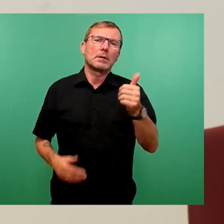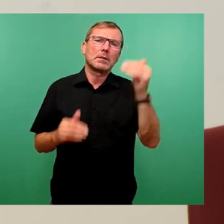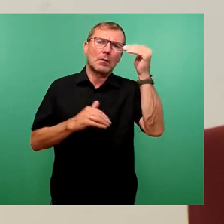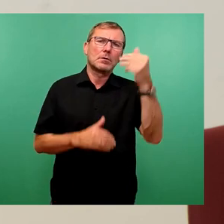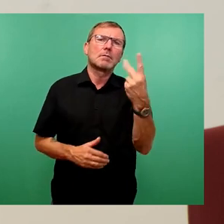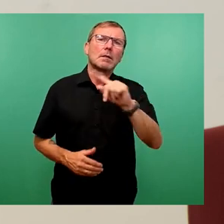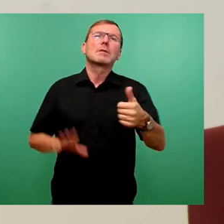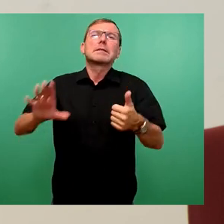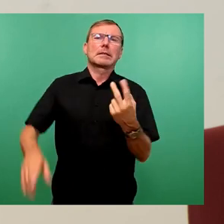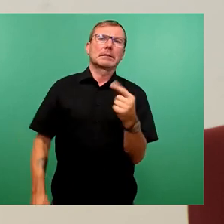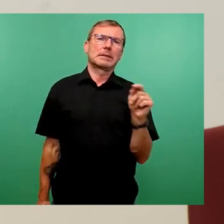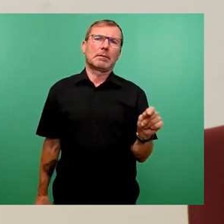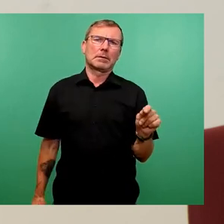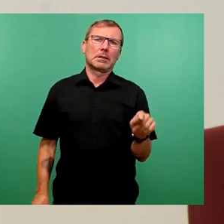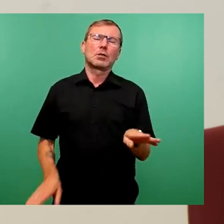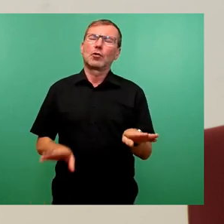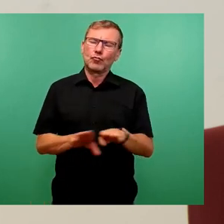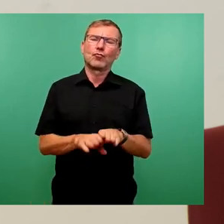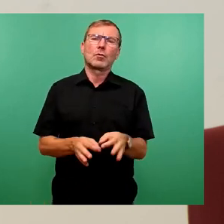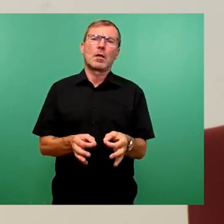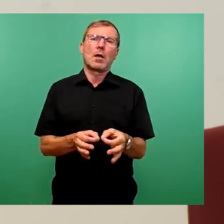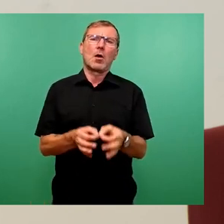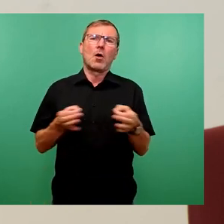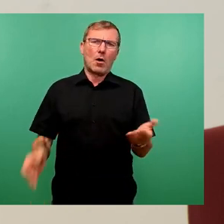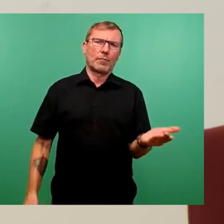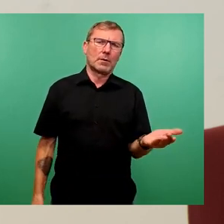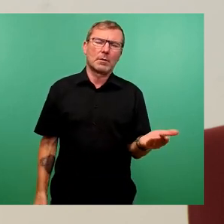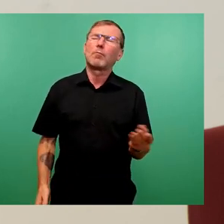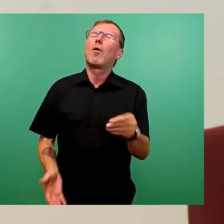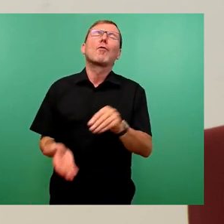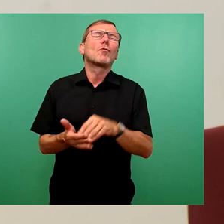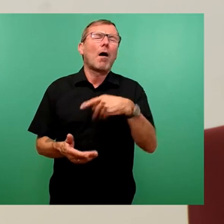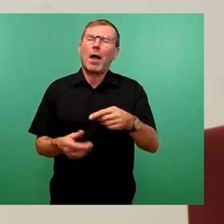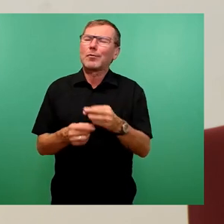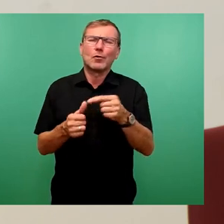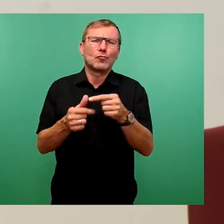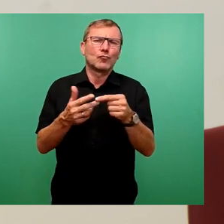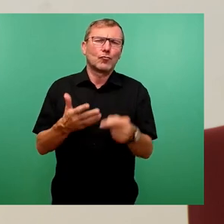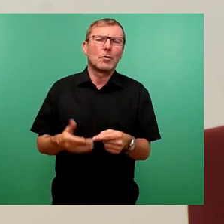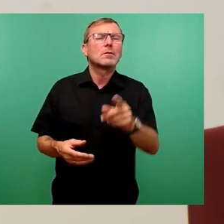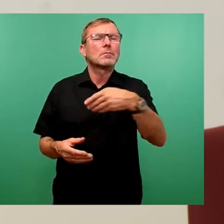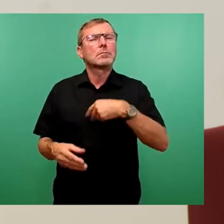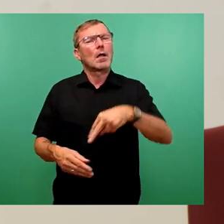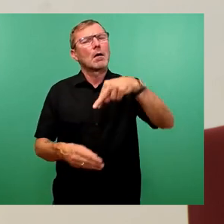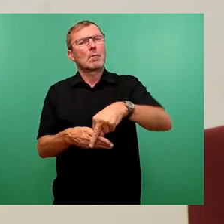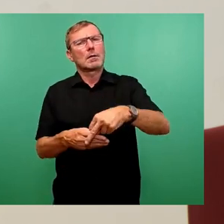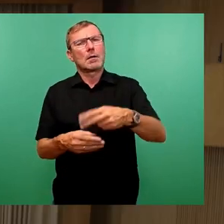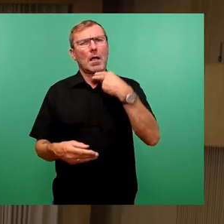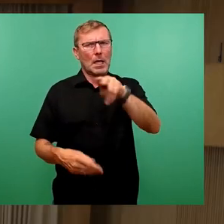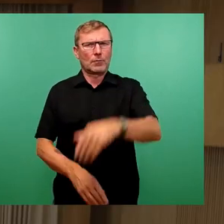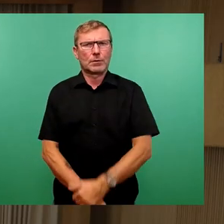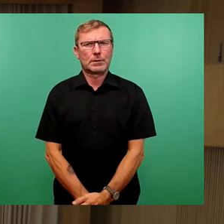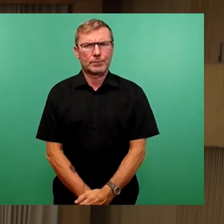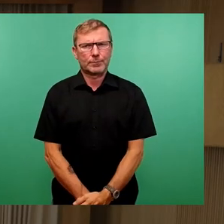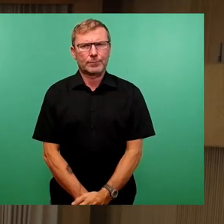die Schulen in Betrieb nehmen können. Aber wie gesagt, es gibt noch eine Menge andere Schulen. Das würde man aber an die Antwort ranhängen. Gestatten Sie